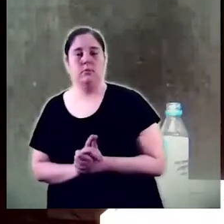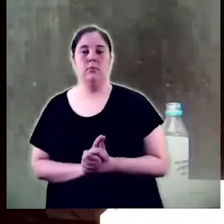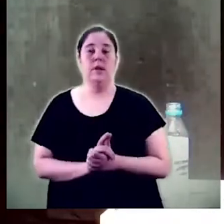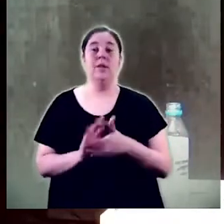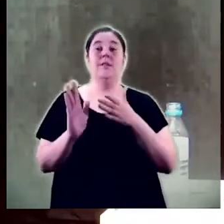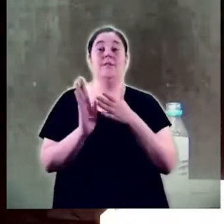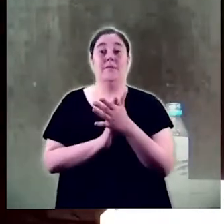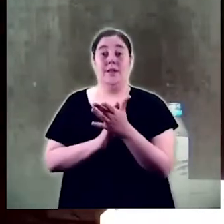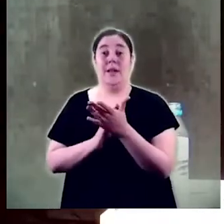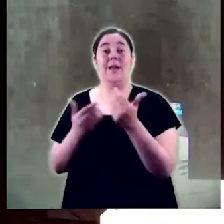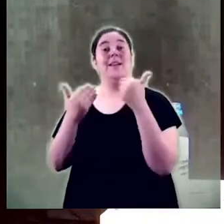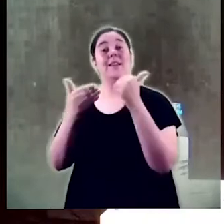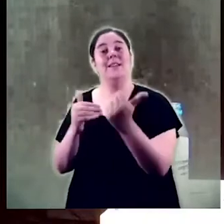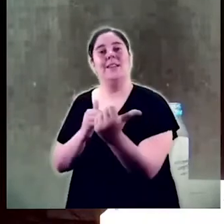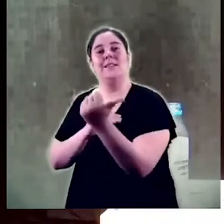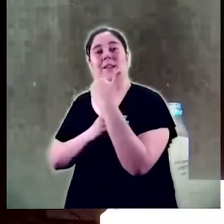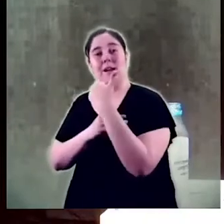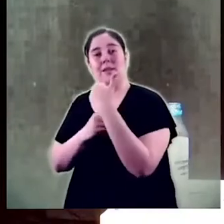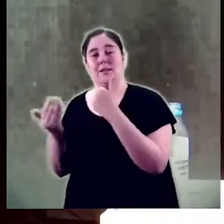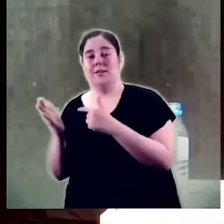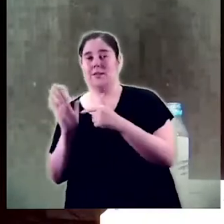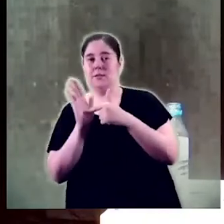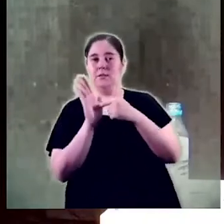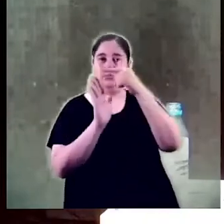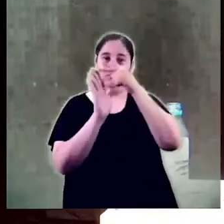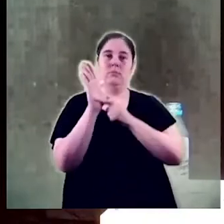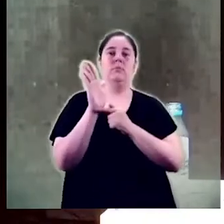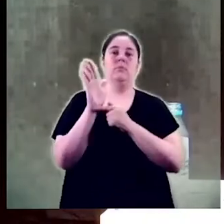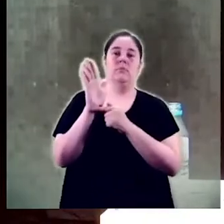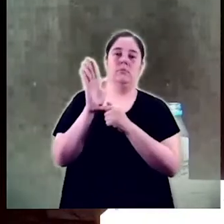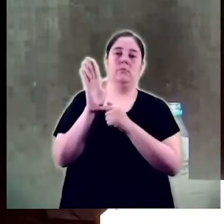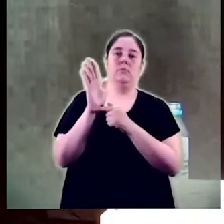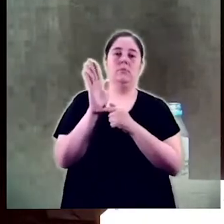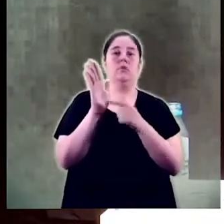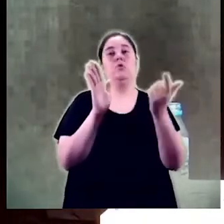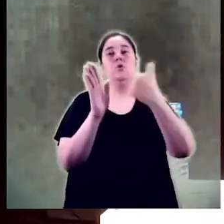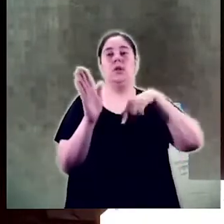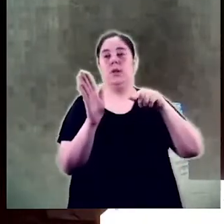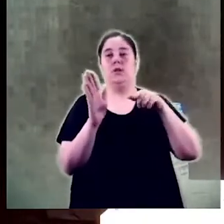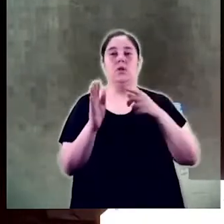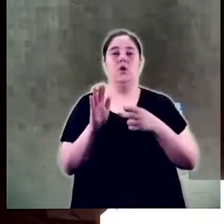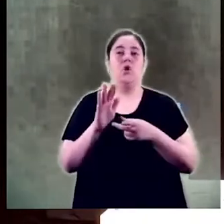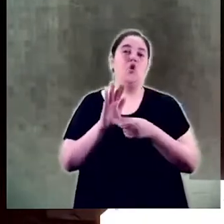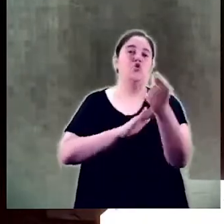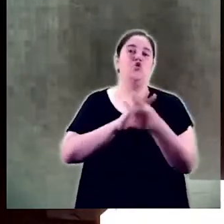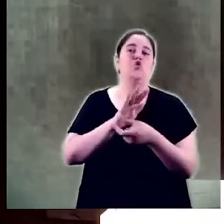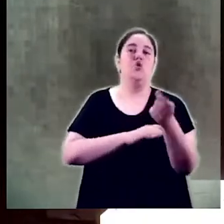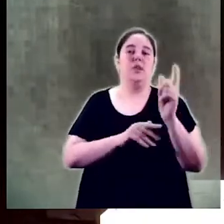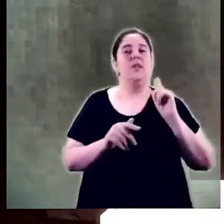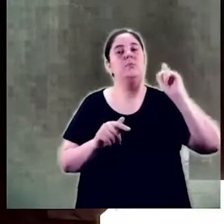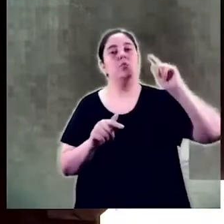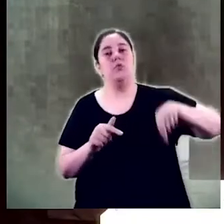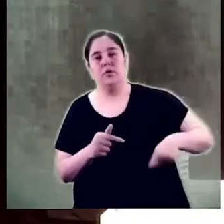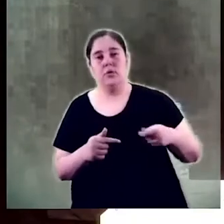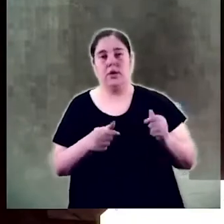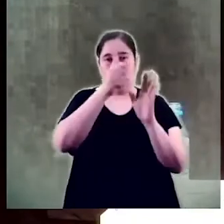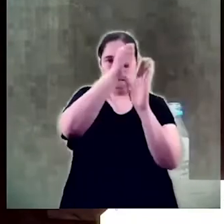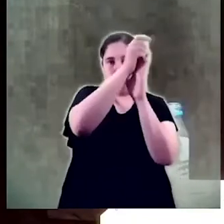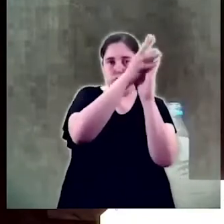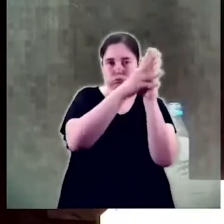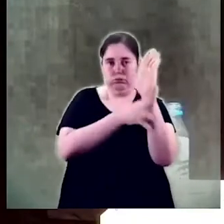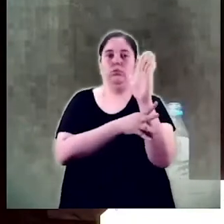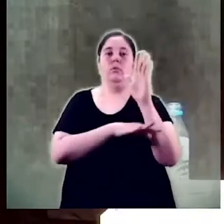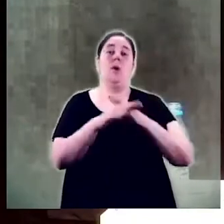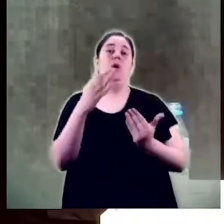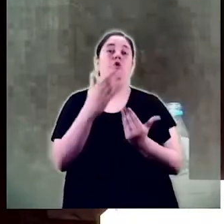partir d'elles d'aquestes cartes signades que hem llistat les sortides professionals que projectem a les jornades de